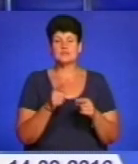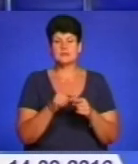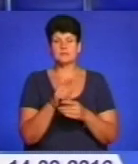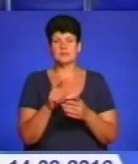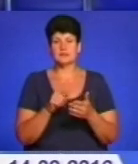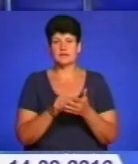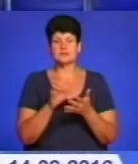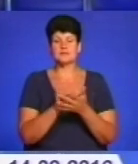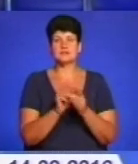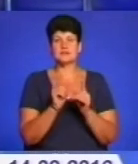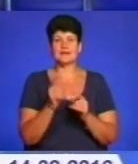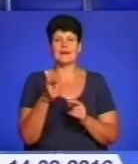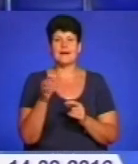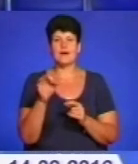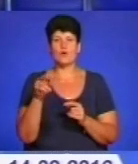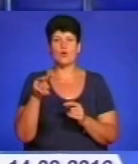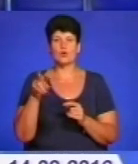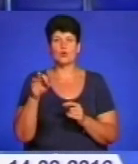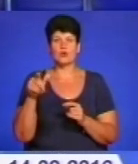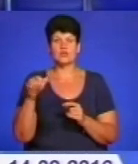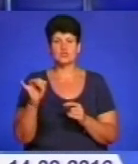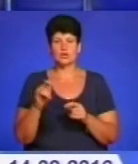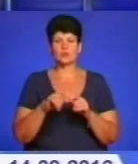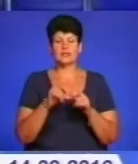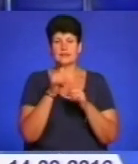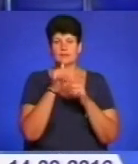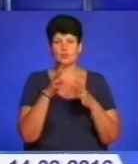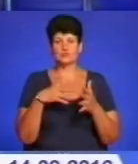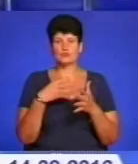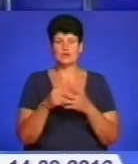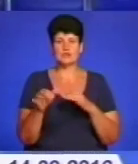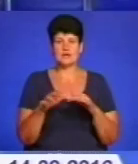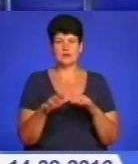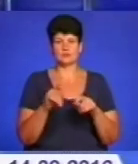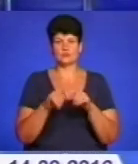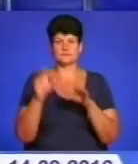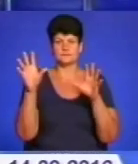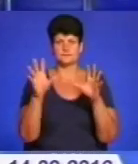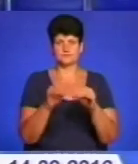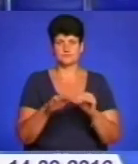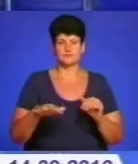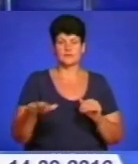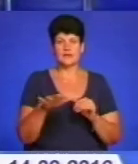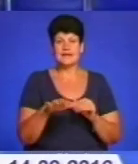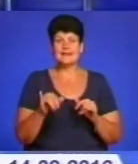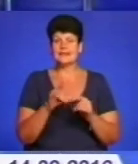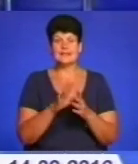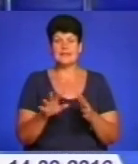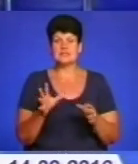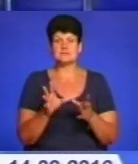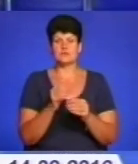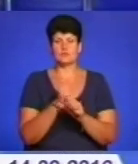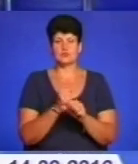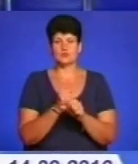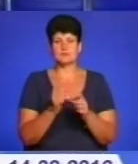органам геологічного контролю, які не спроможні охопити своєю діяльністю під контрольні території і жодним чином не співпрацюють з